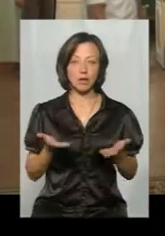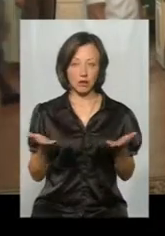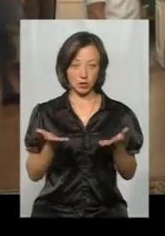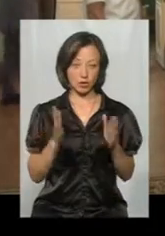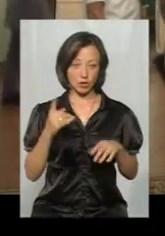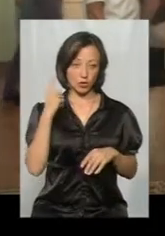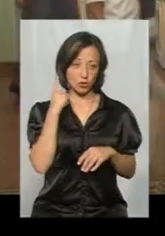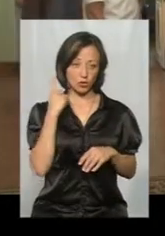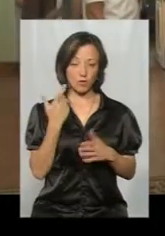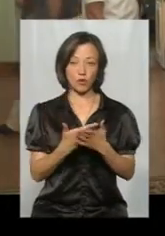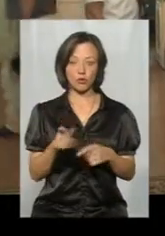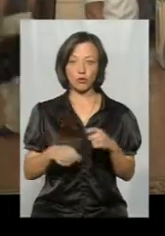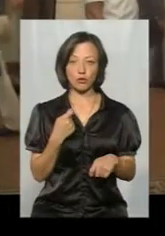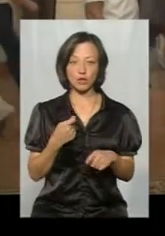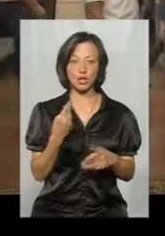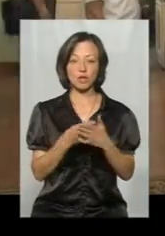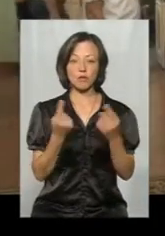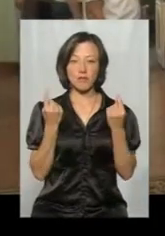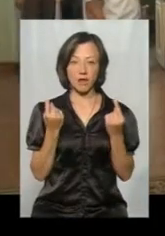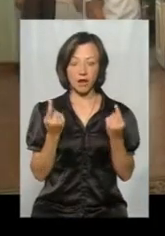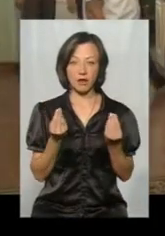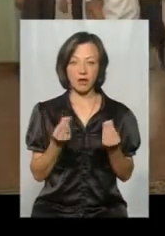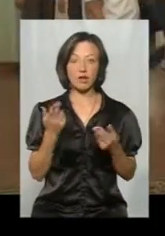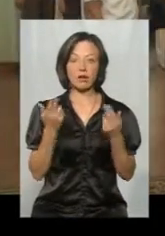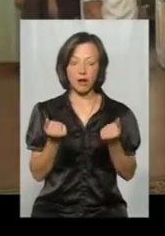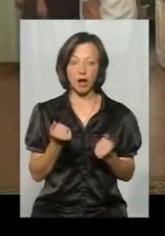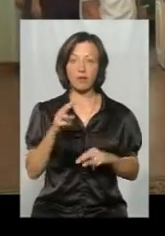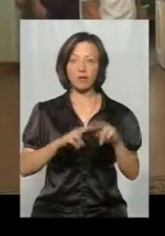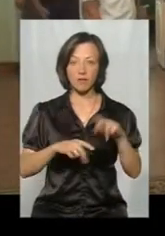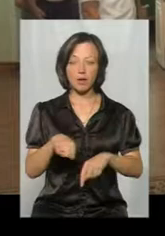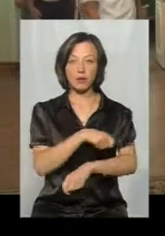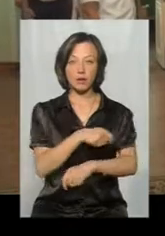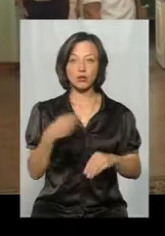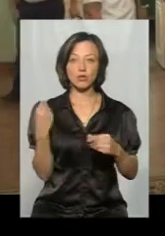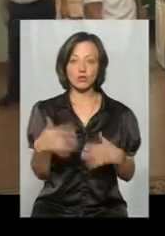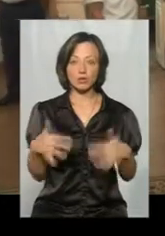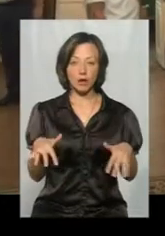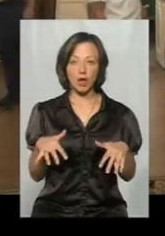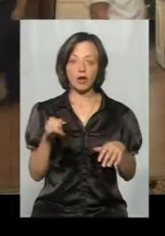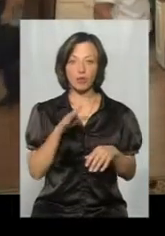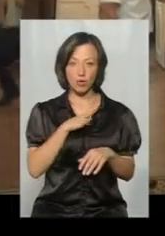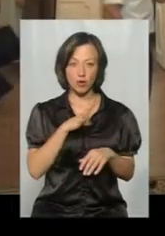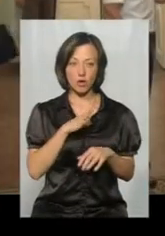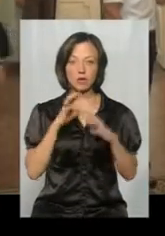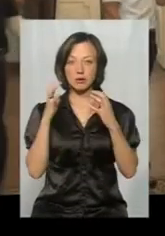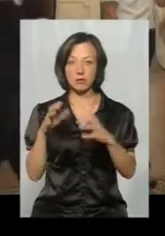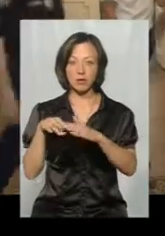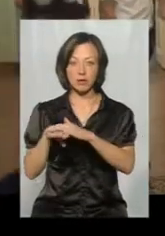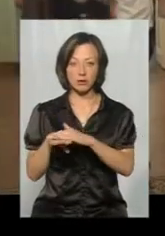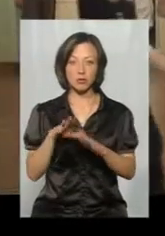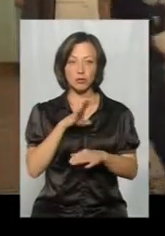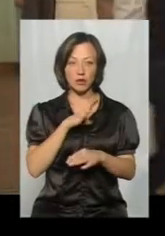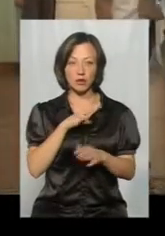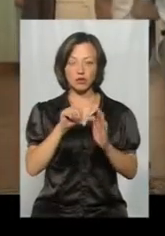Вони тільки чують, от порушення і суми великі. Так, будівельні матеріали вартують дуже багато, і вони були на збереженні, певні з них були на